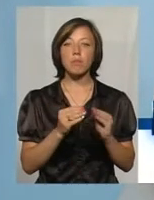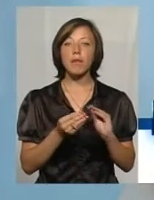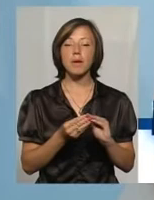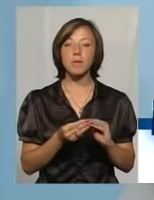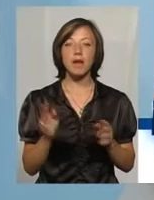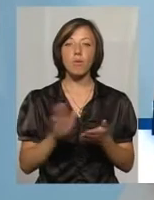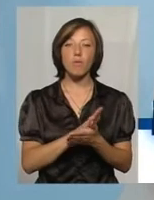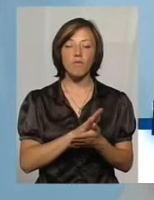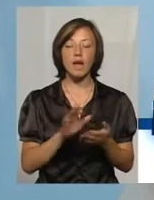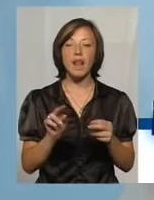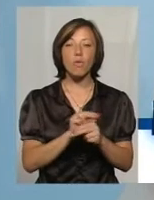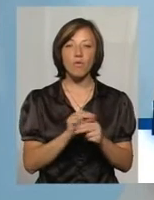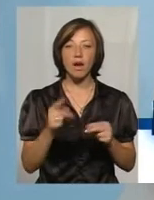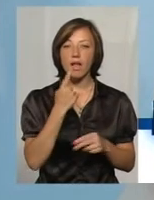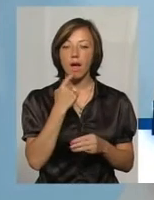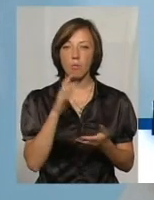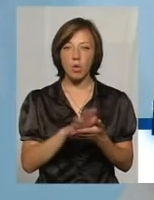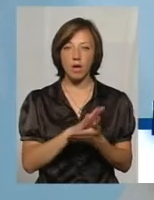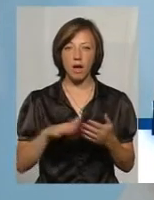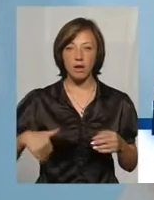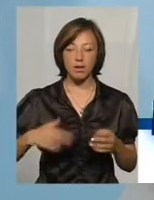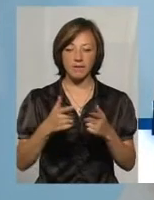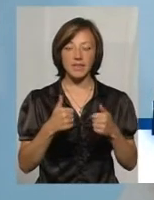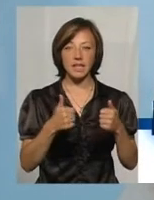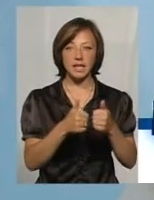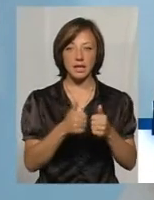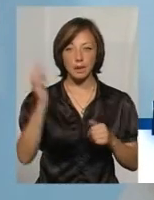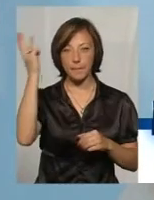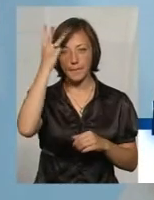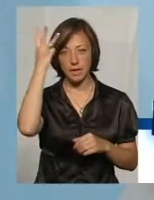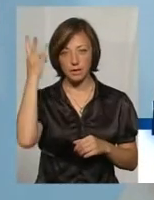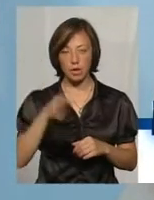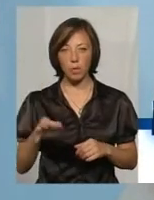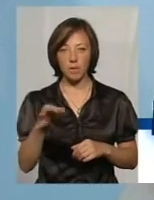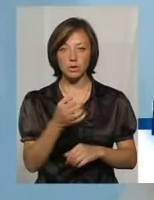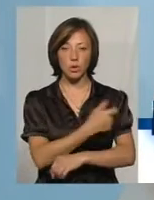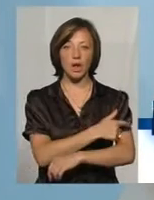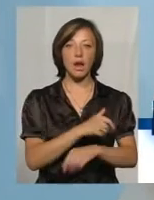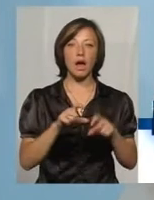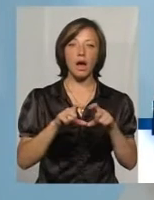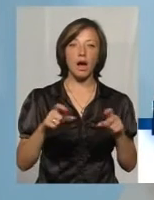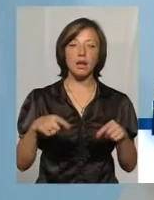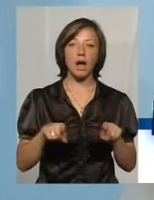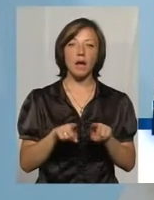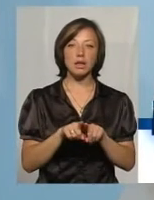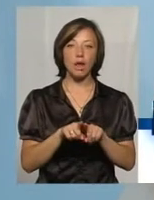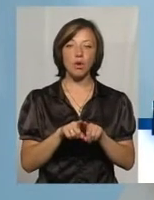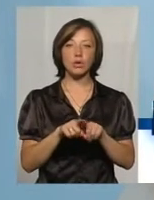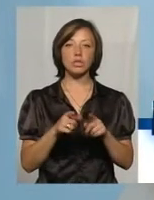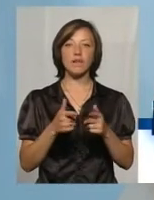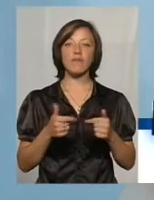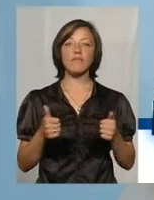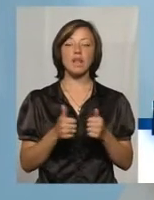гемодіалізом проводиться в діалізних відділеннях Хмельницької обласної лікарні, а також в філіях в